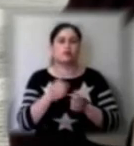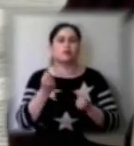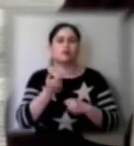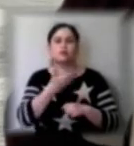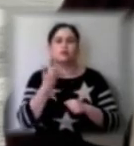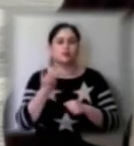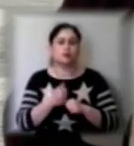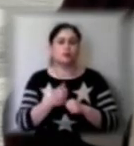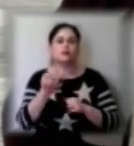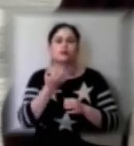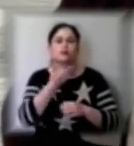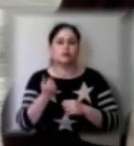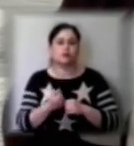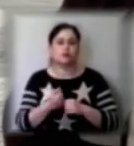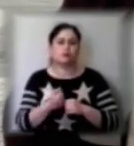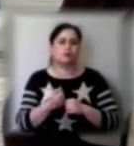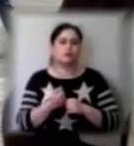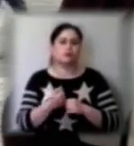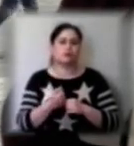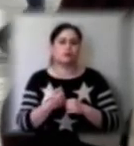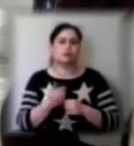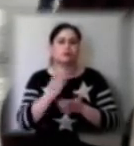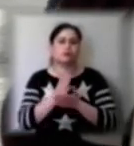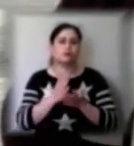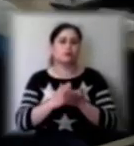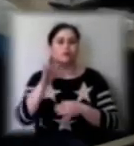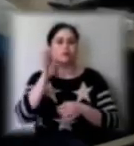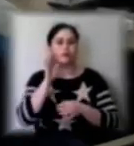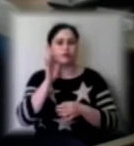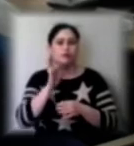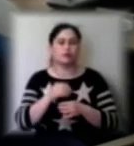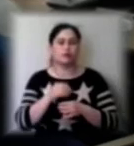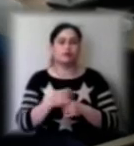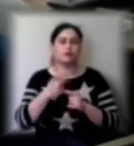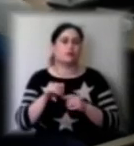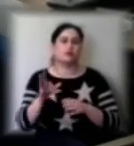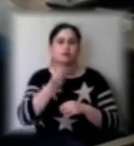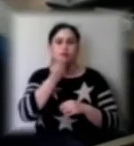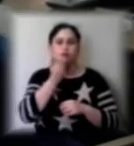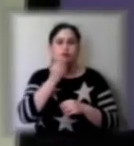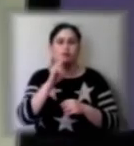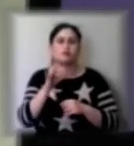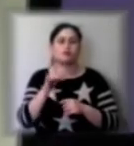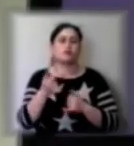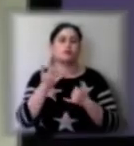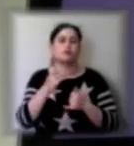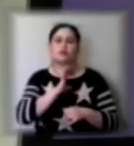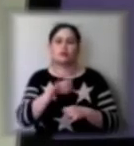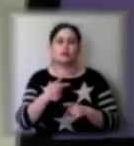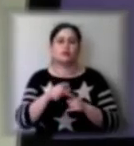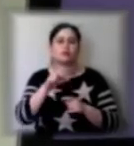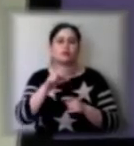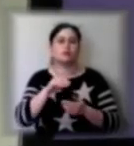немає. Хліб і вода. Ось і вся їда. Сесія сьогодні не відбулася. У залі зареєструвались 24